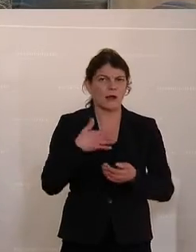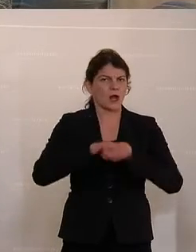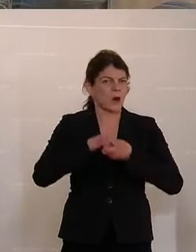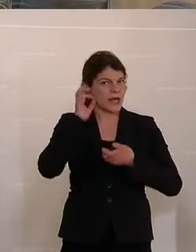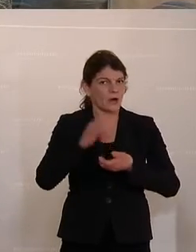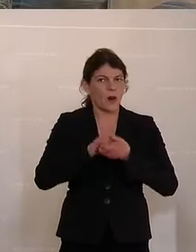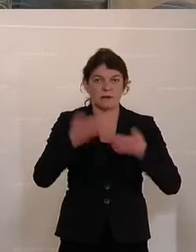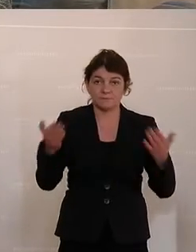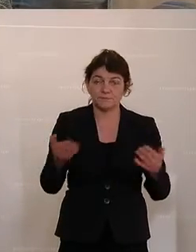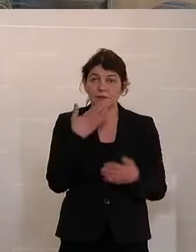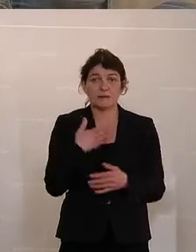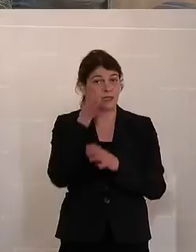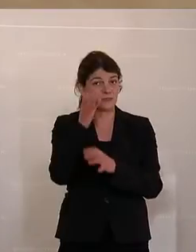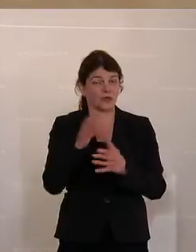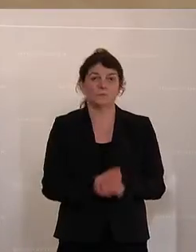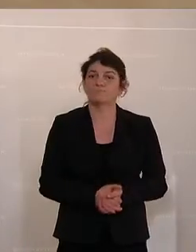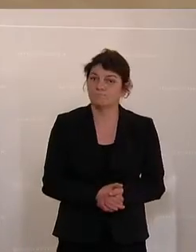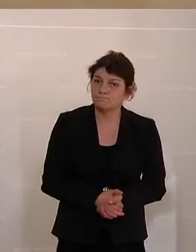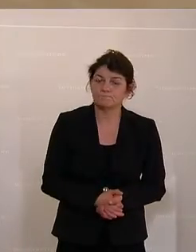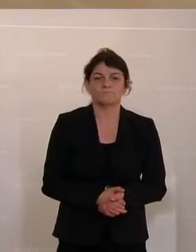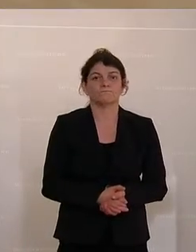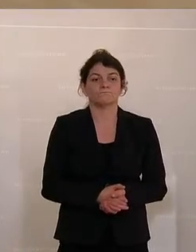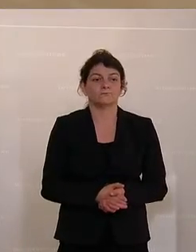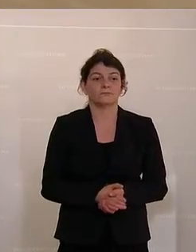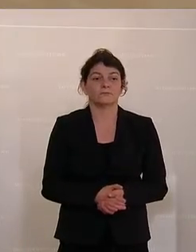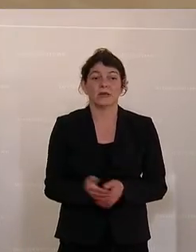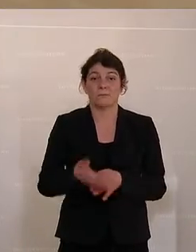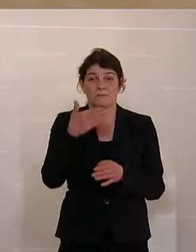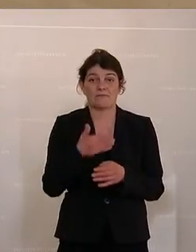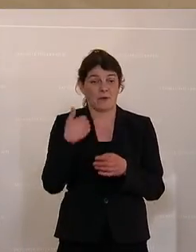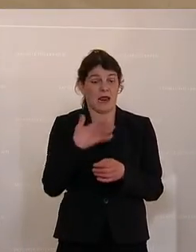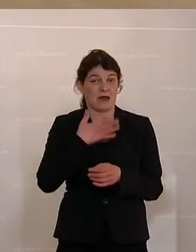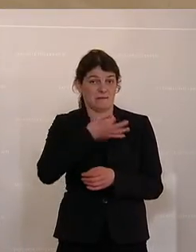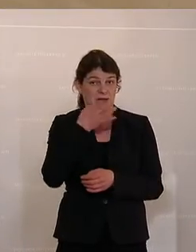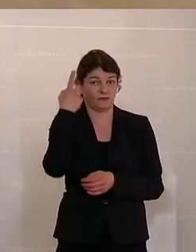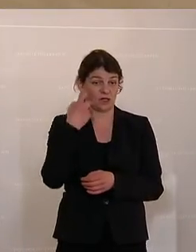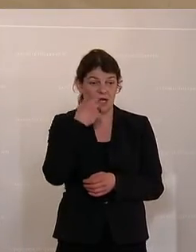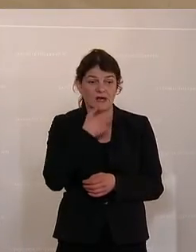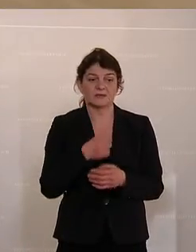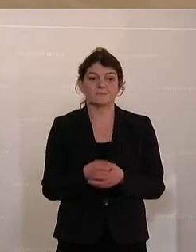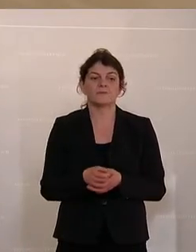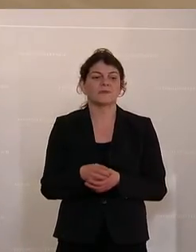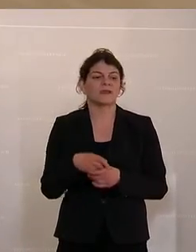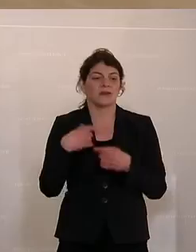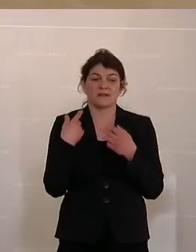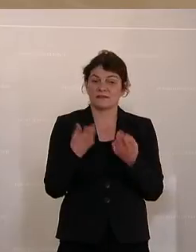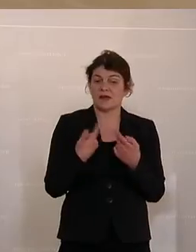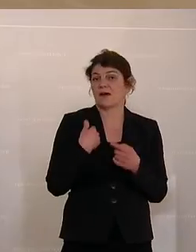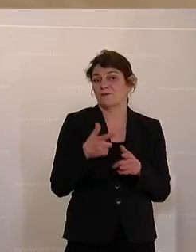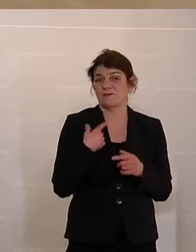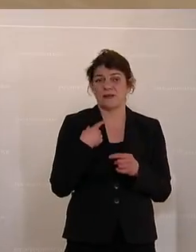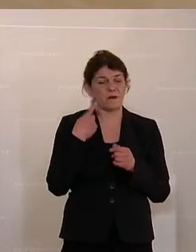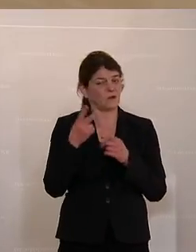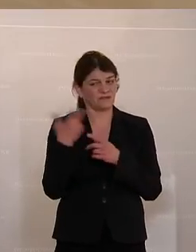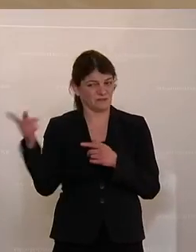Volkspartei. Liebe Zuschauer, bevor ich mit meiner Rede starte, darf ich vielleicht ein bisschen ein Mythos aufheben vom Kollegen